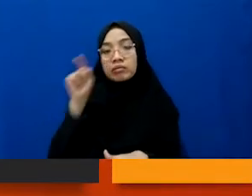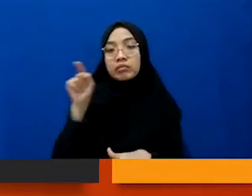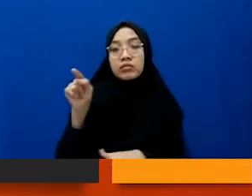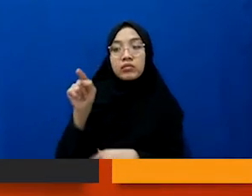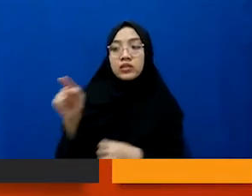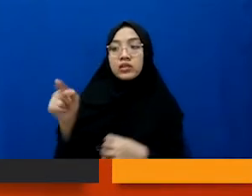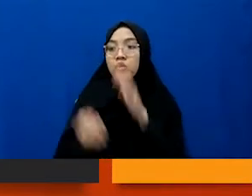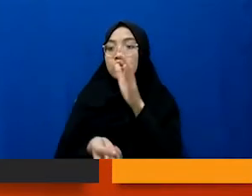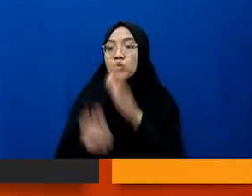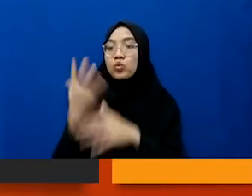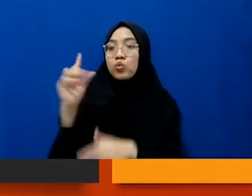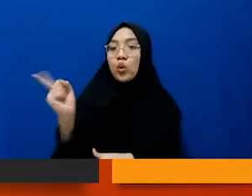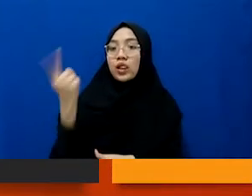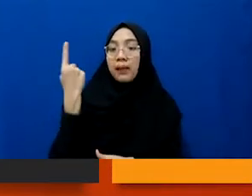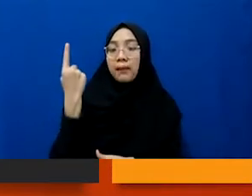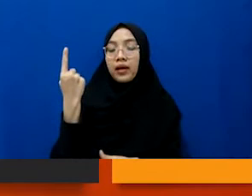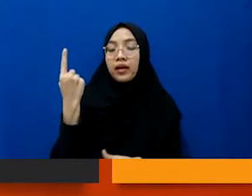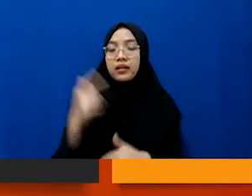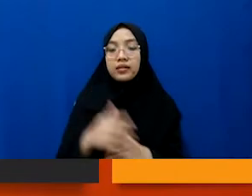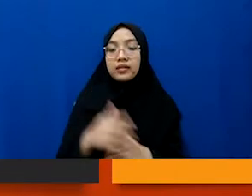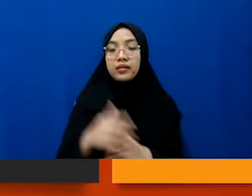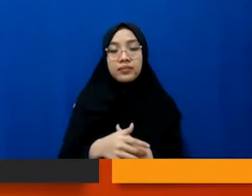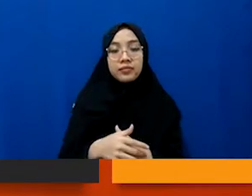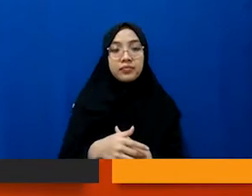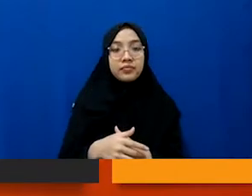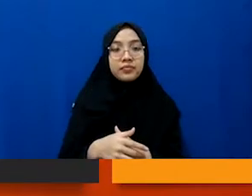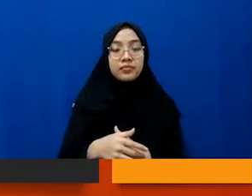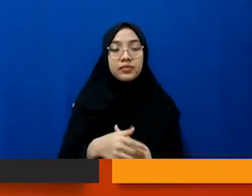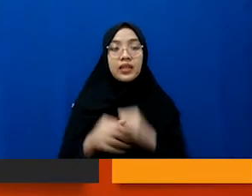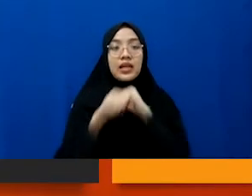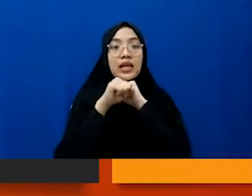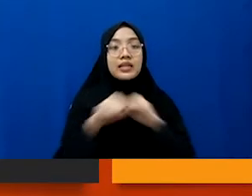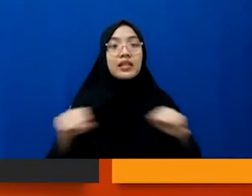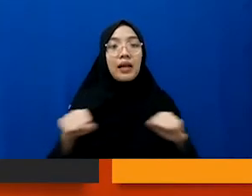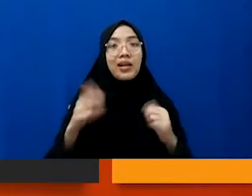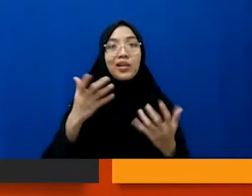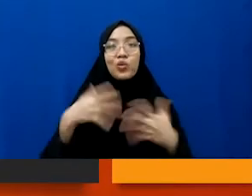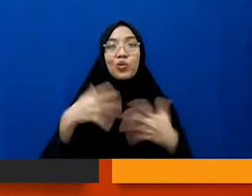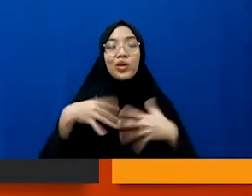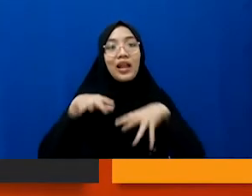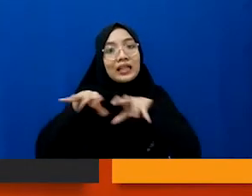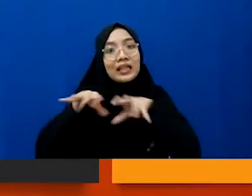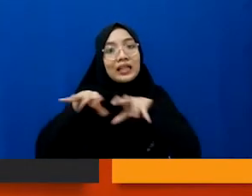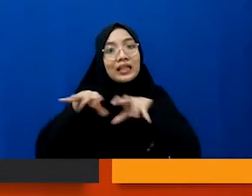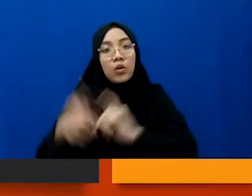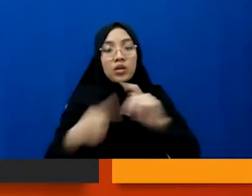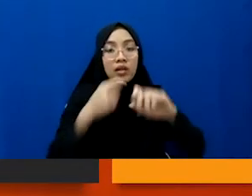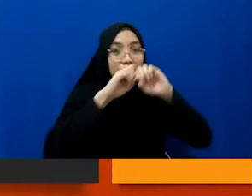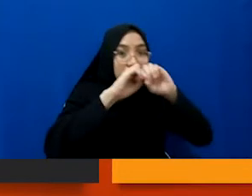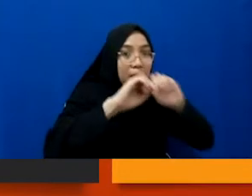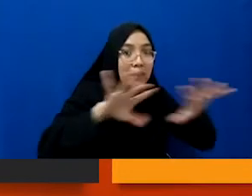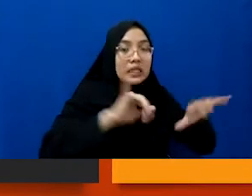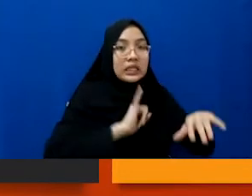adalah sumber utama mungkin dia korban terus keselamatannya akan terancam jika kita mempublish